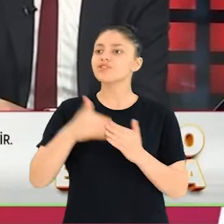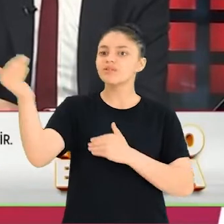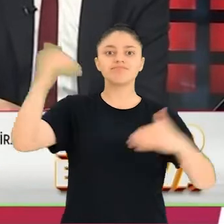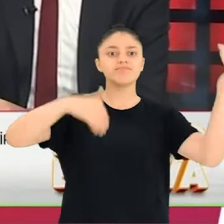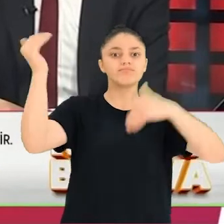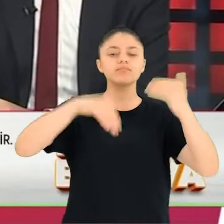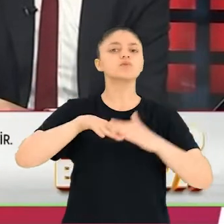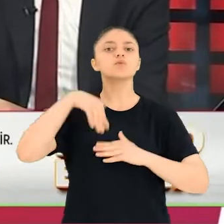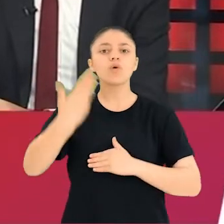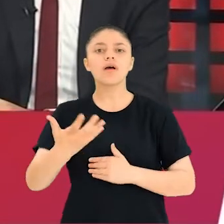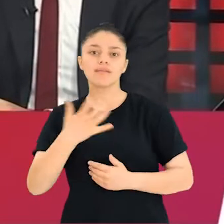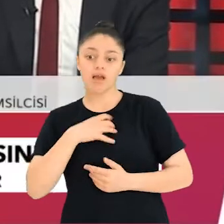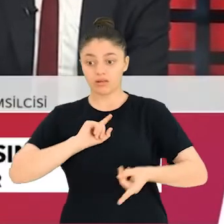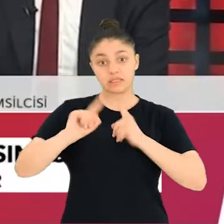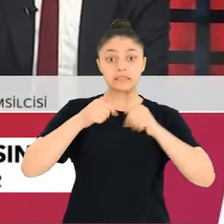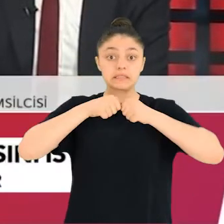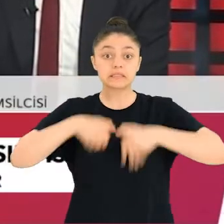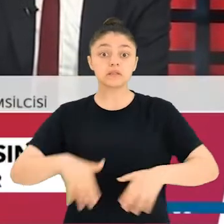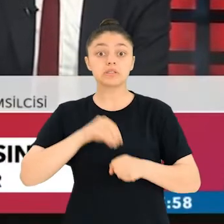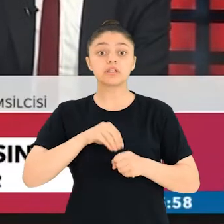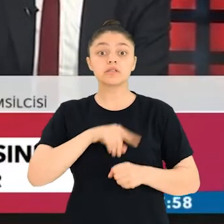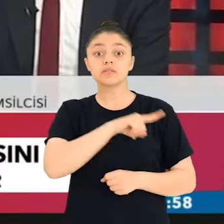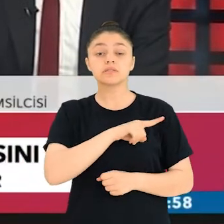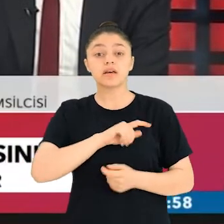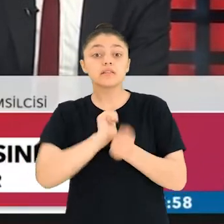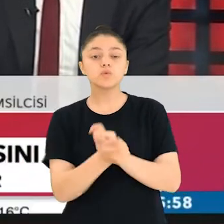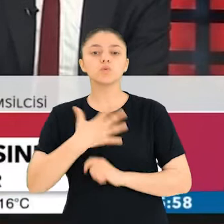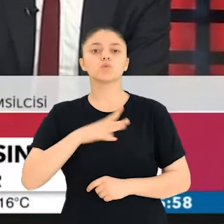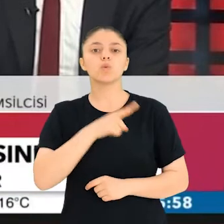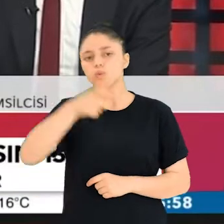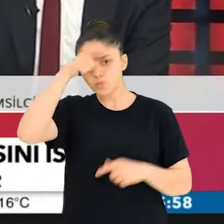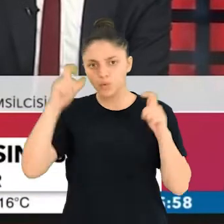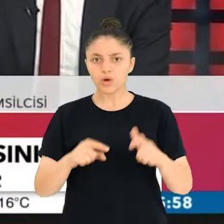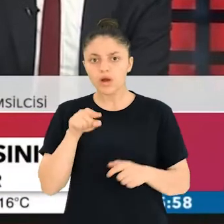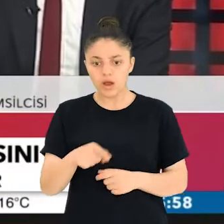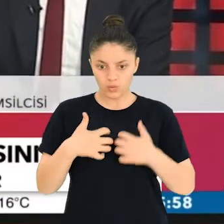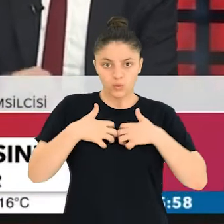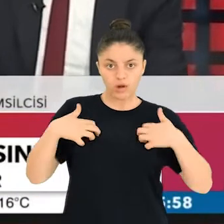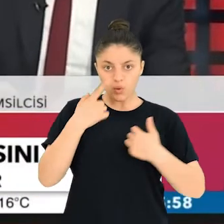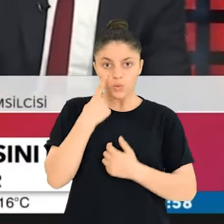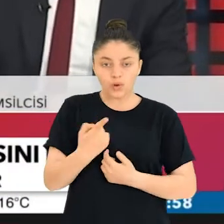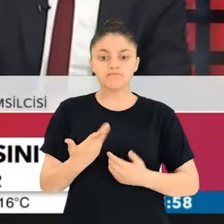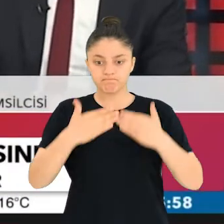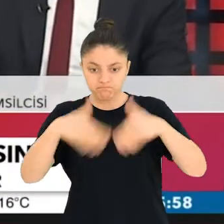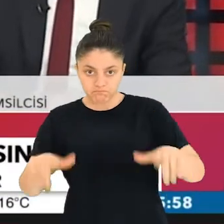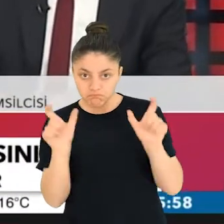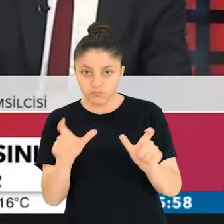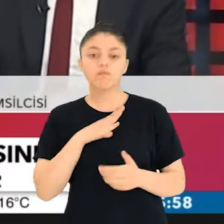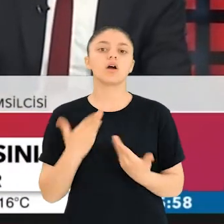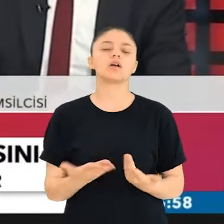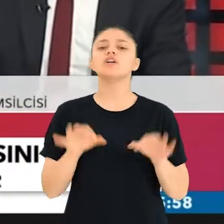dışarıdan getirdikleri ve daha sonra operay edebilecekleri bir sistemin içerisine düşürmek istiyorlar. Türkiye güvenliğini sağladığı için, sınırlarını